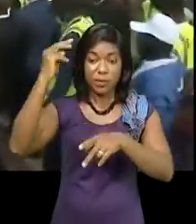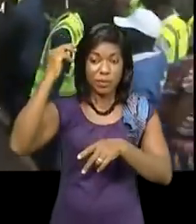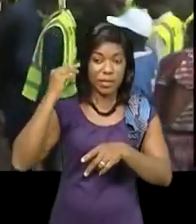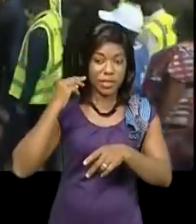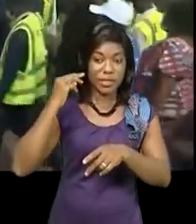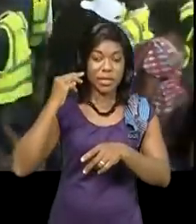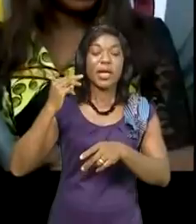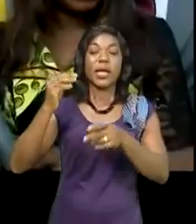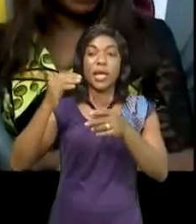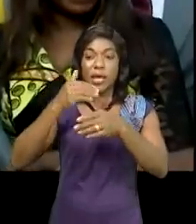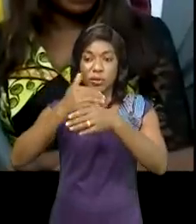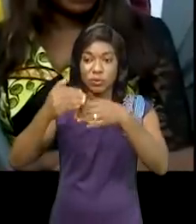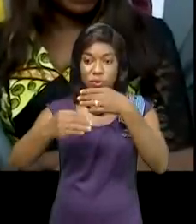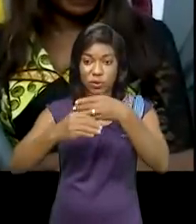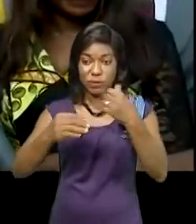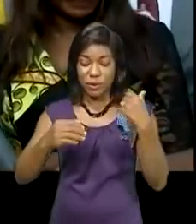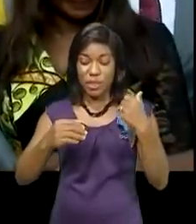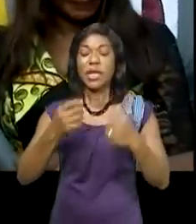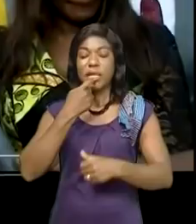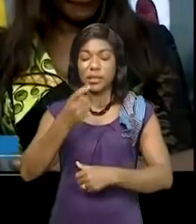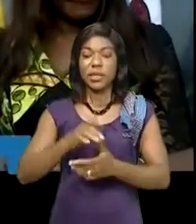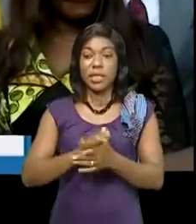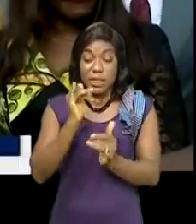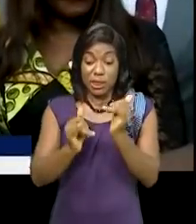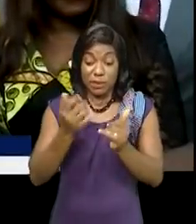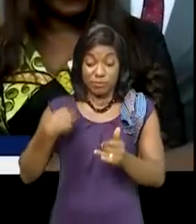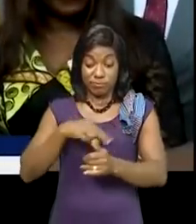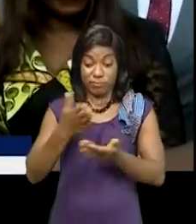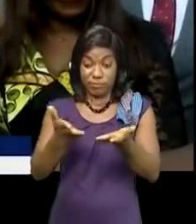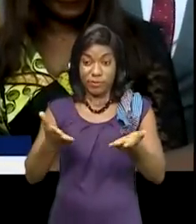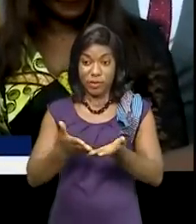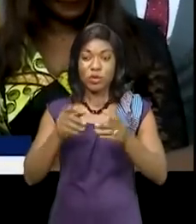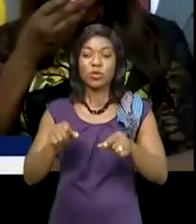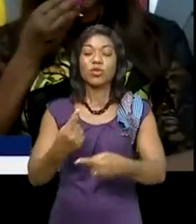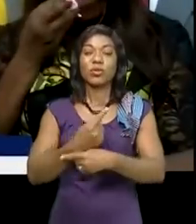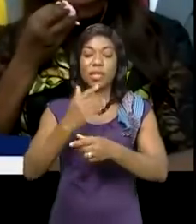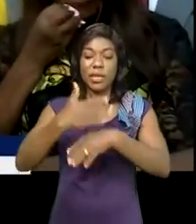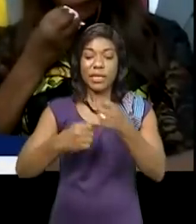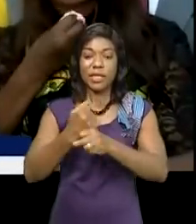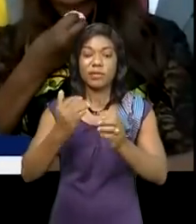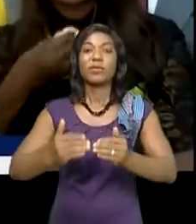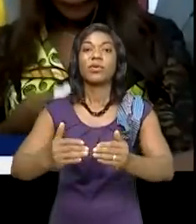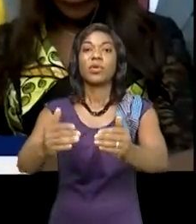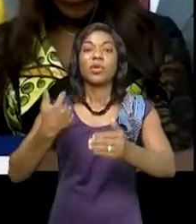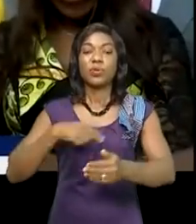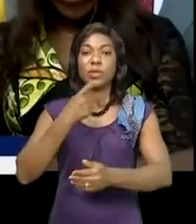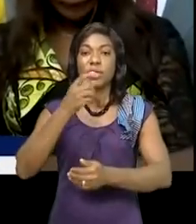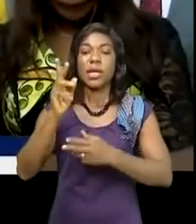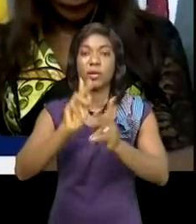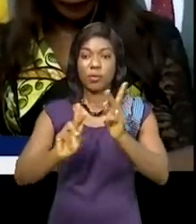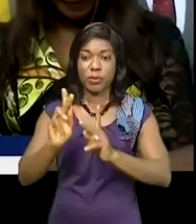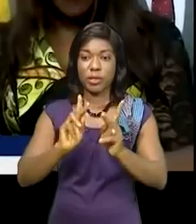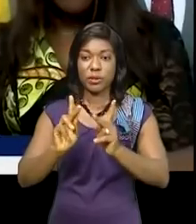ITP en RDC. Si nous sommes là aujourd'hui, c'est pour nous rassurer que les travaux ont commencé. Nous disons à la population que